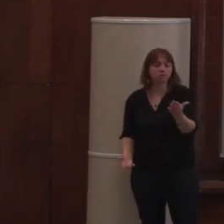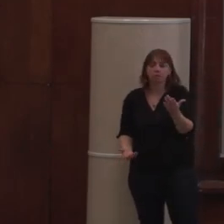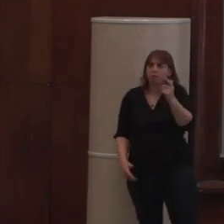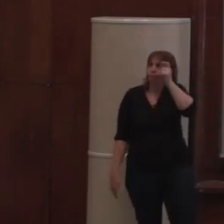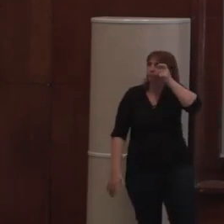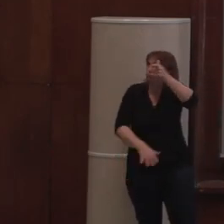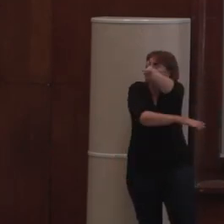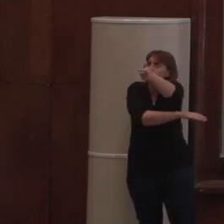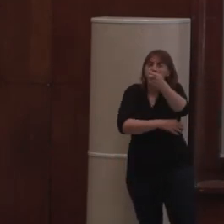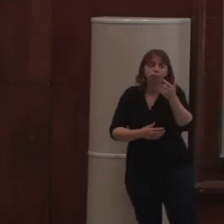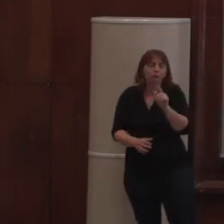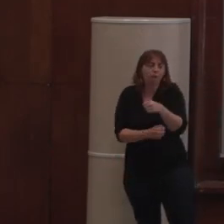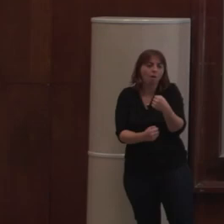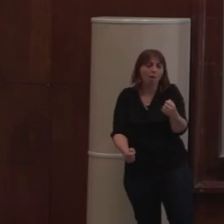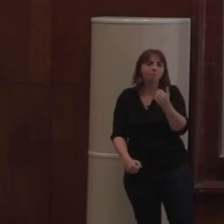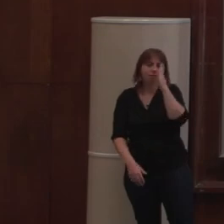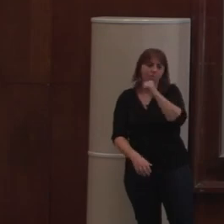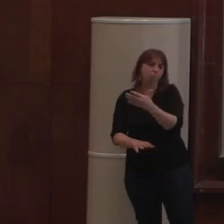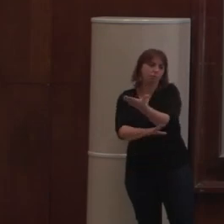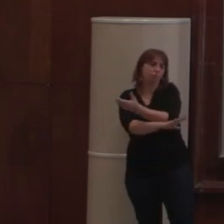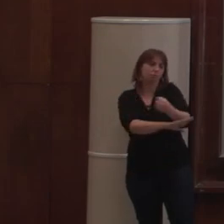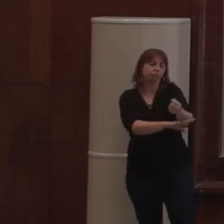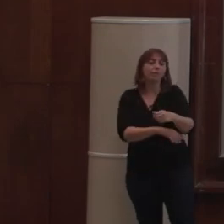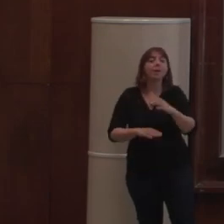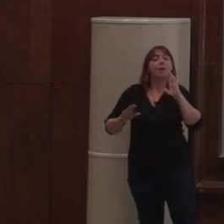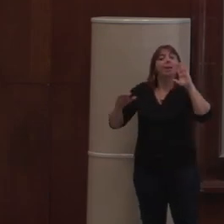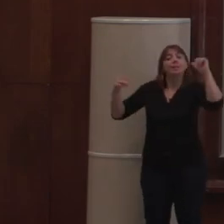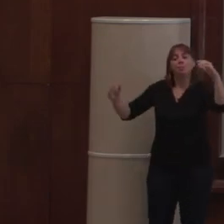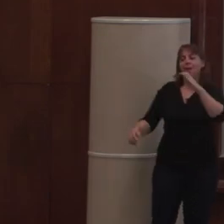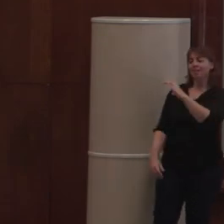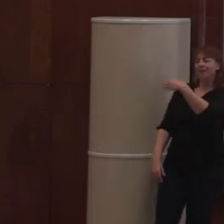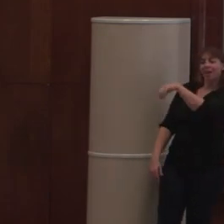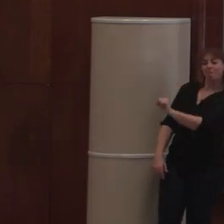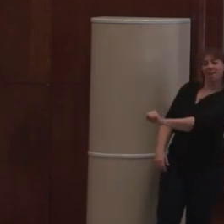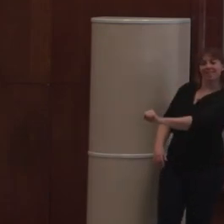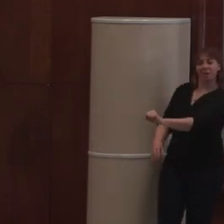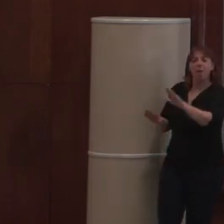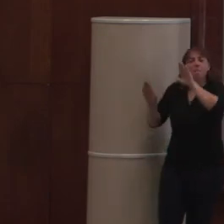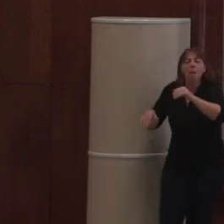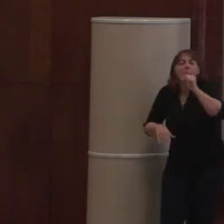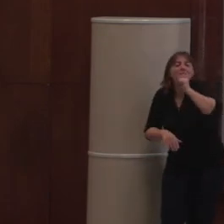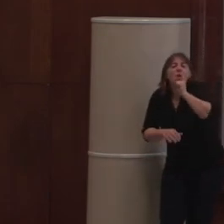un confort absolu. Donc voilà pourquoi un CMS, encore aujourd'hui, ça vaut vraiment le coup. Voilà.